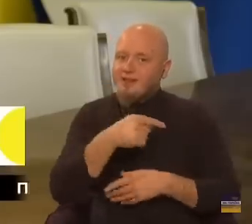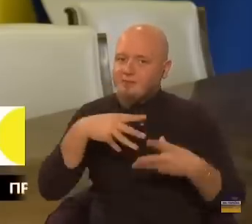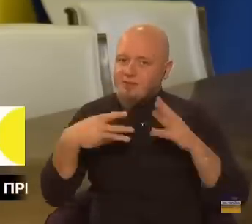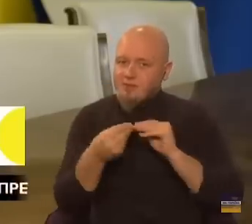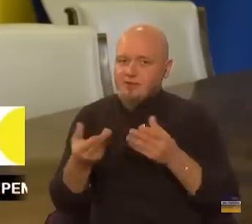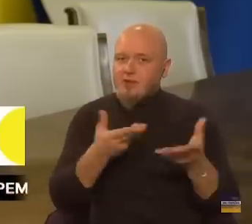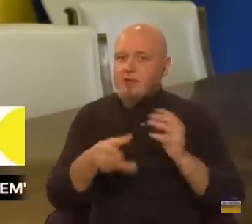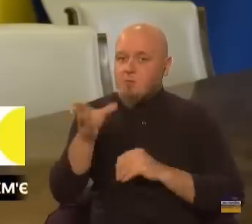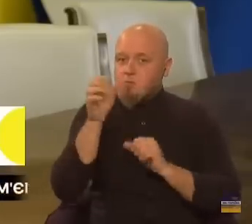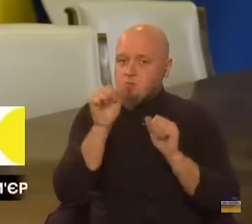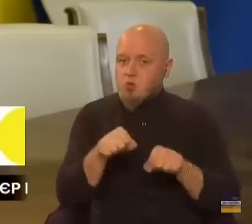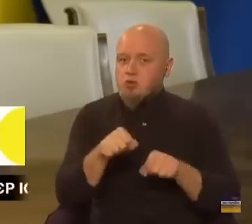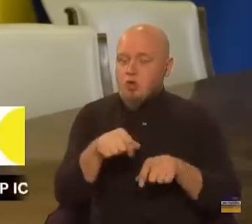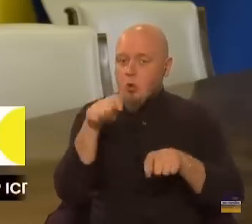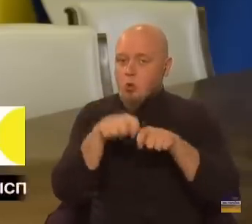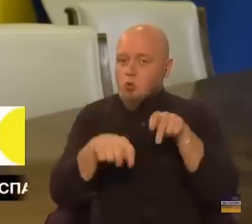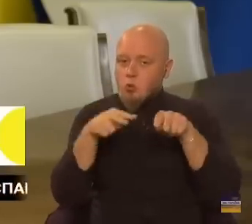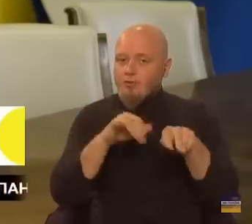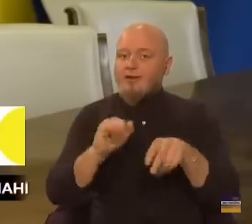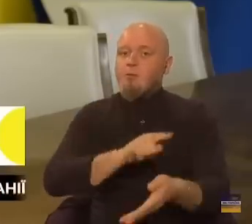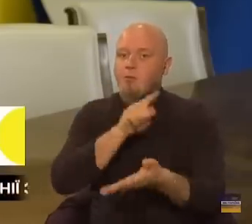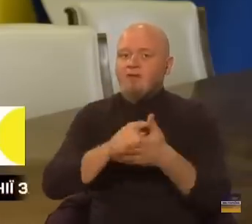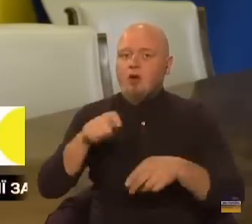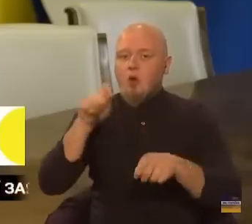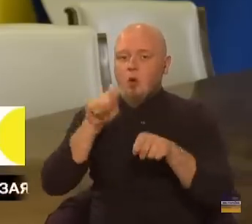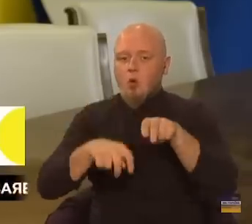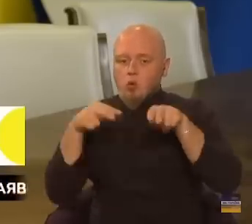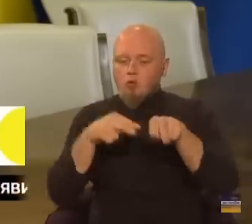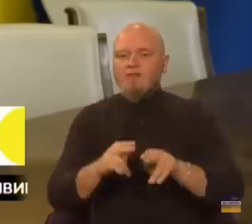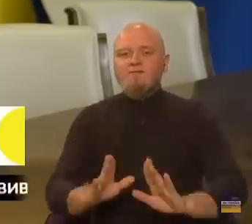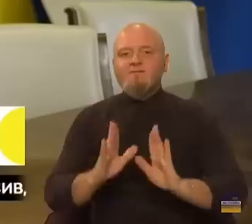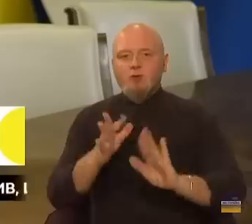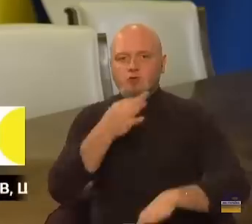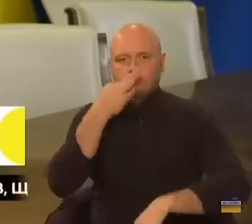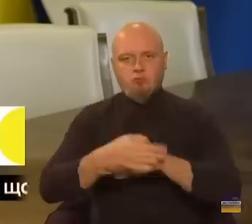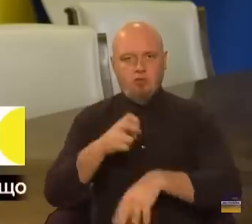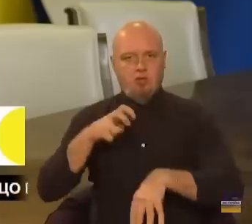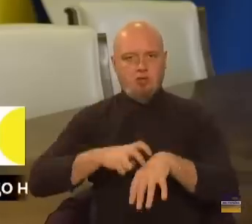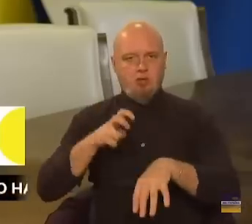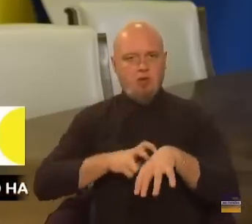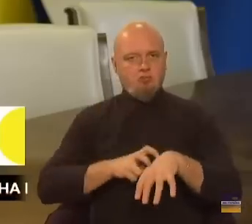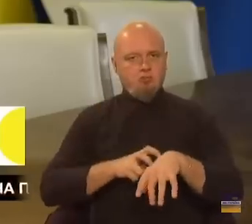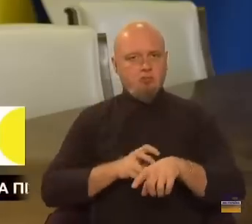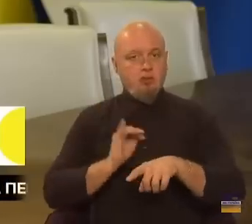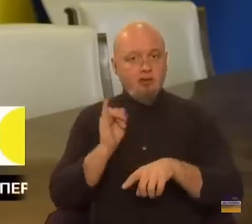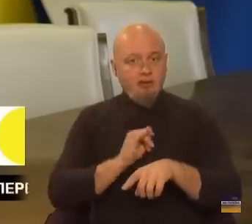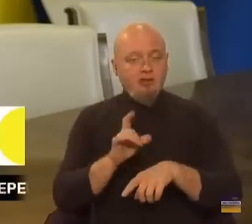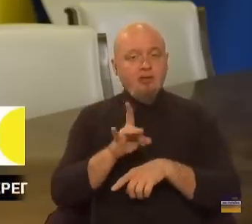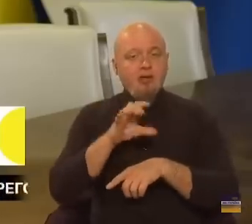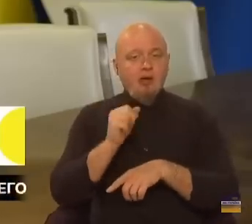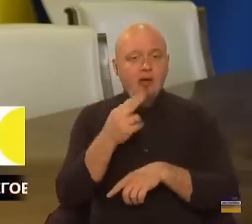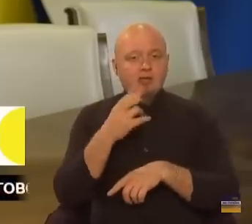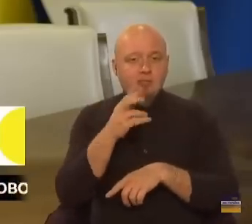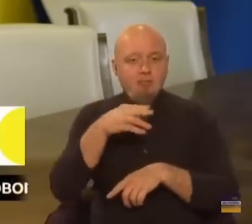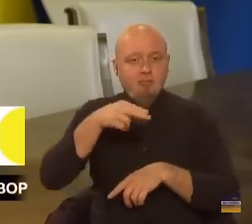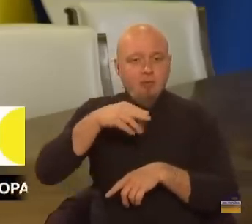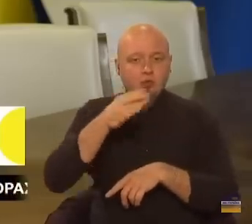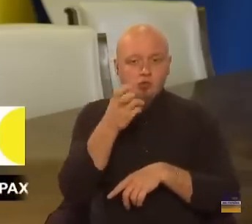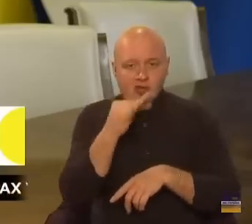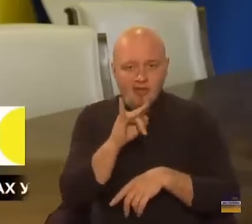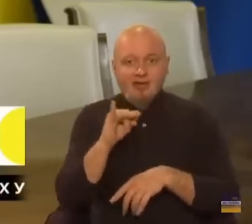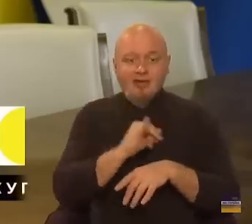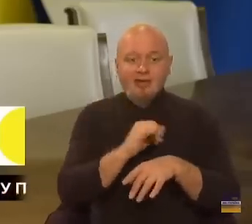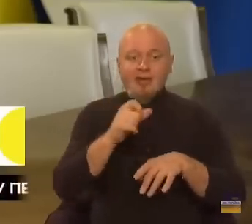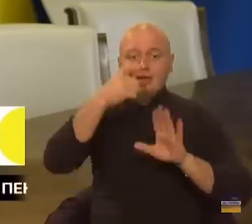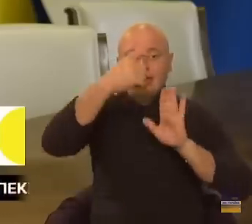наслідки, які можна контролювати і повинен контролювати виключно лікар. І рецептурний, і рецепт